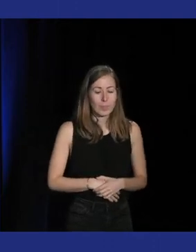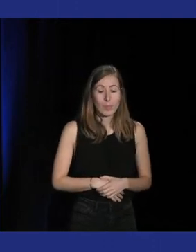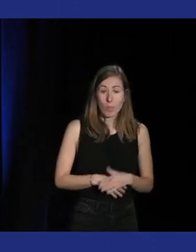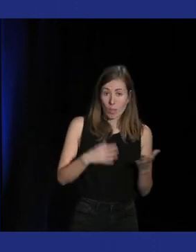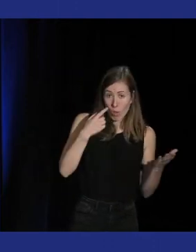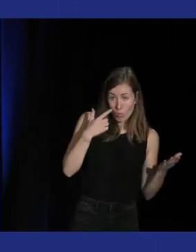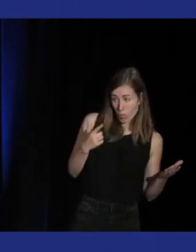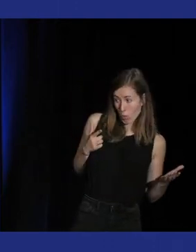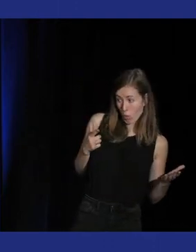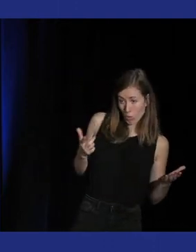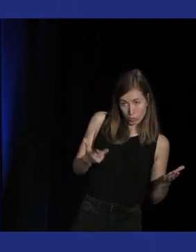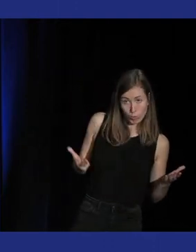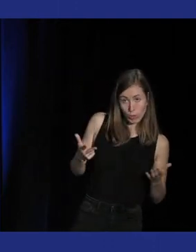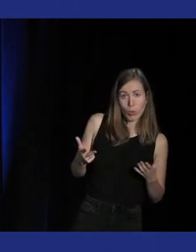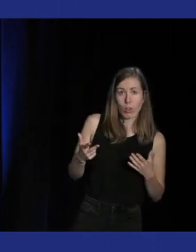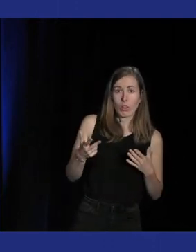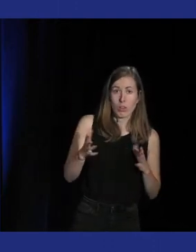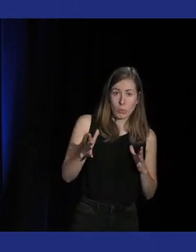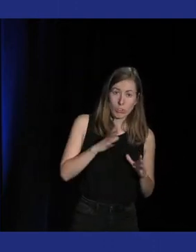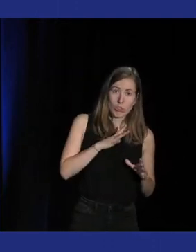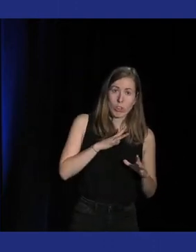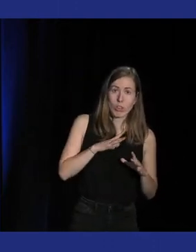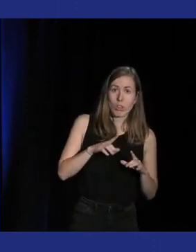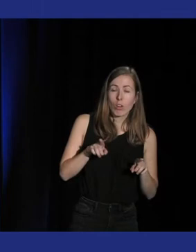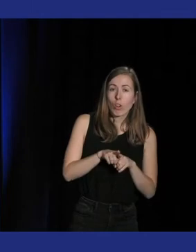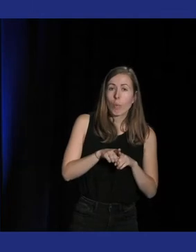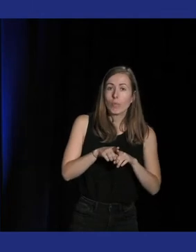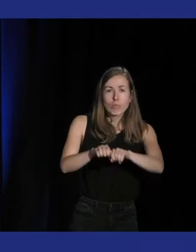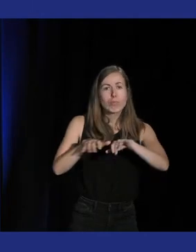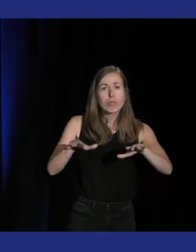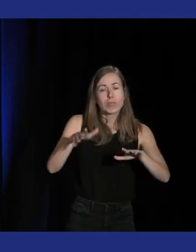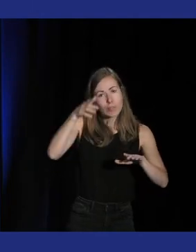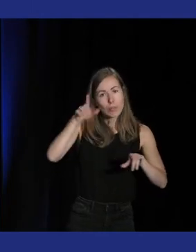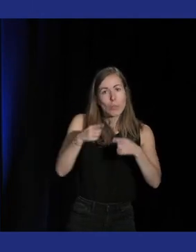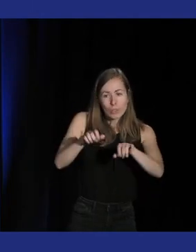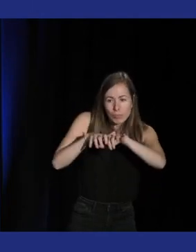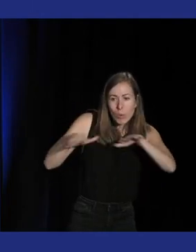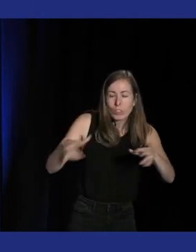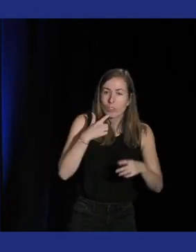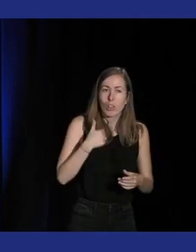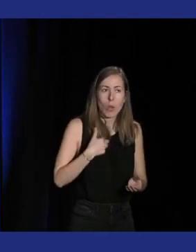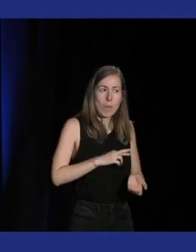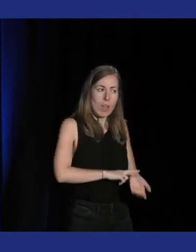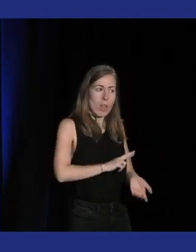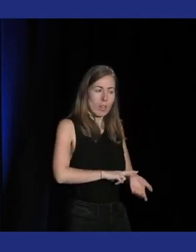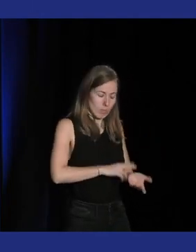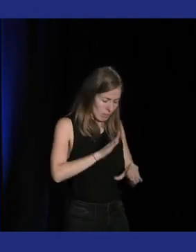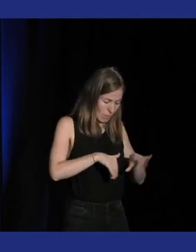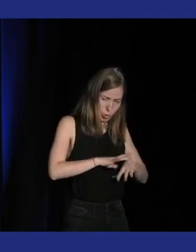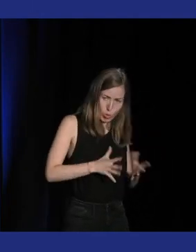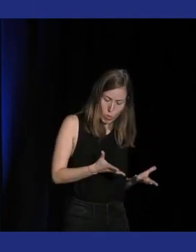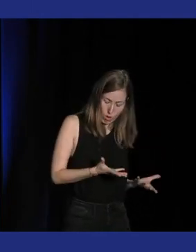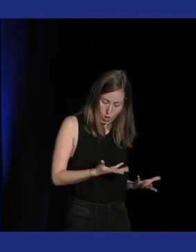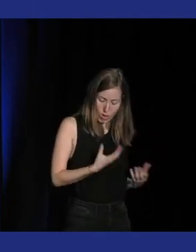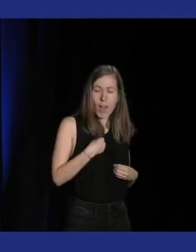de compréhension différente de la musique ça peut être une sorte de vulgarisation est-ce que justement être dans la rythmique être dans la compréhension de commente musique et articuler en termes de rythme ça